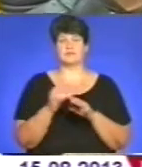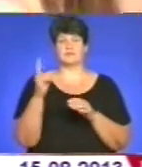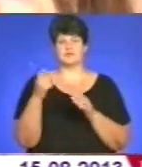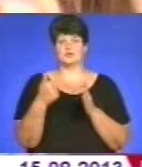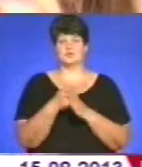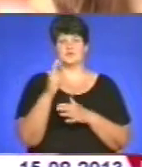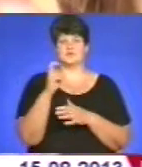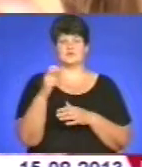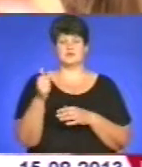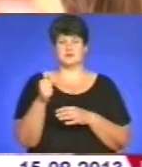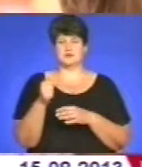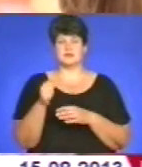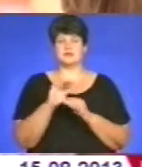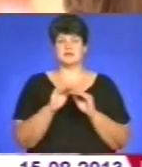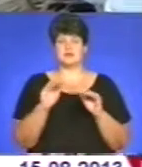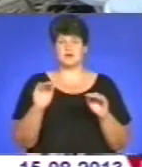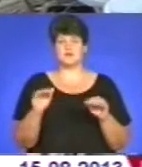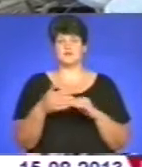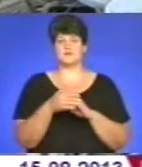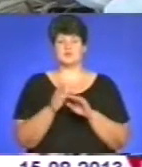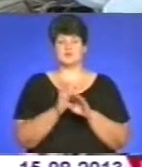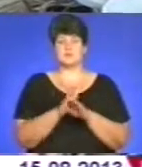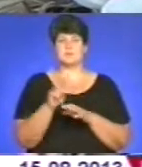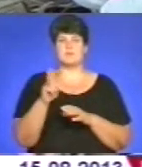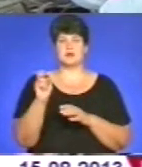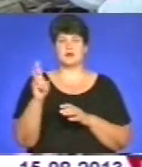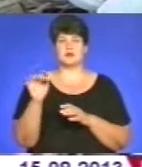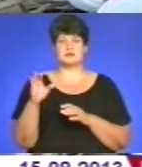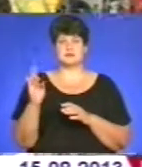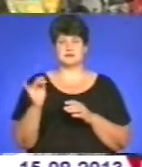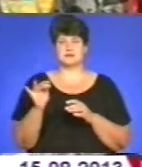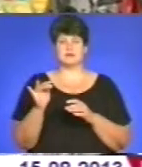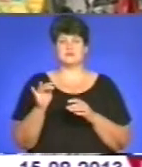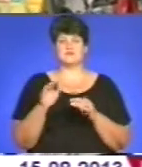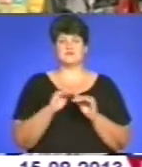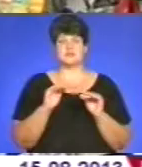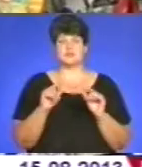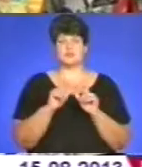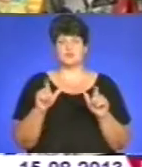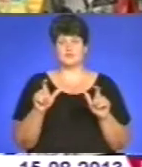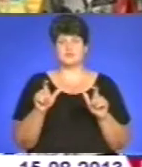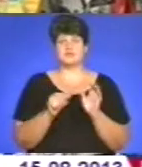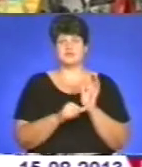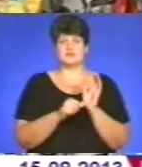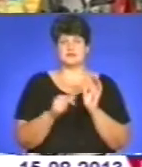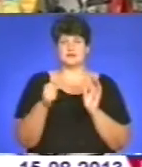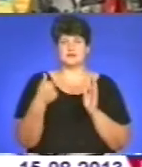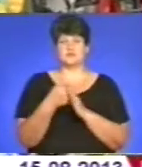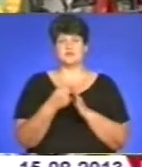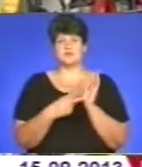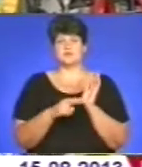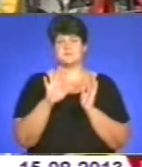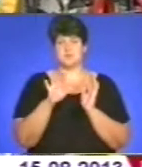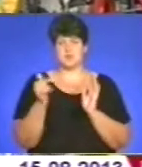гривень. Дитяче взуття нас коштує. Ми косінчики, такі садики і в школу беруть, від 60 гривень до 75